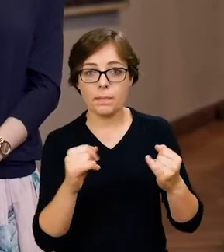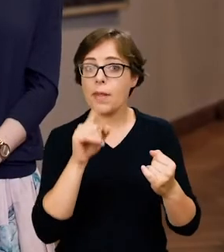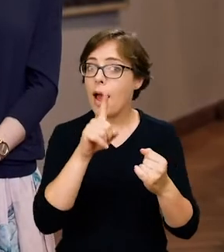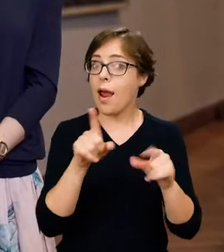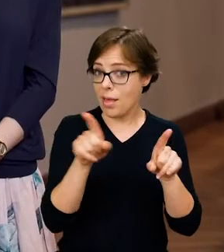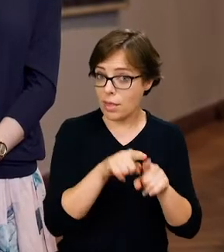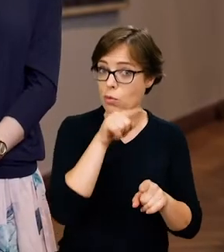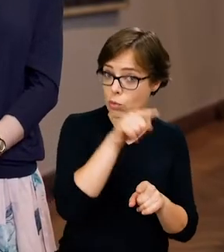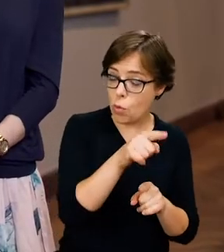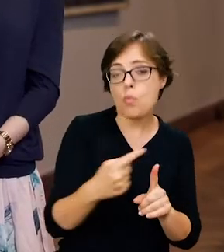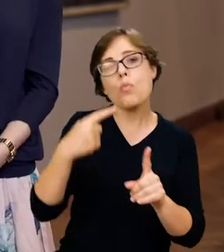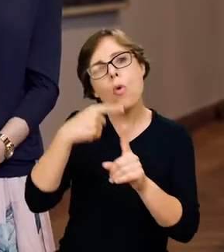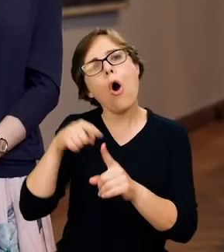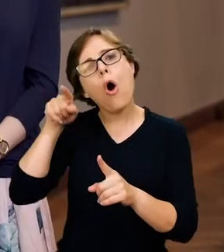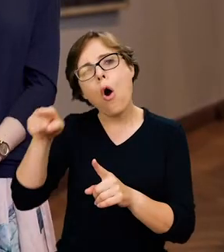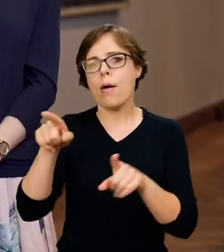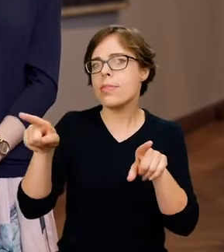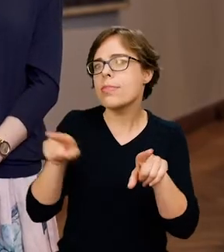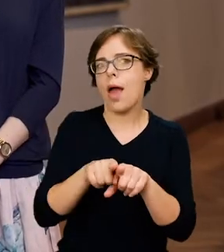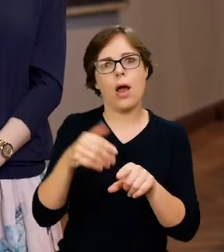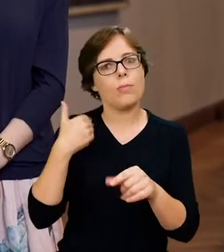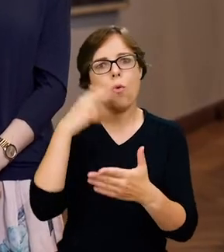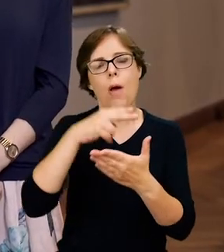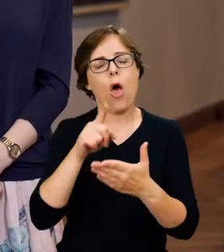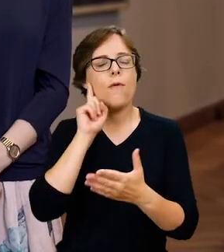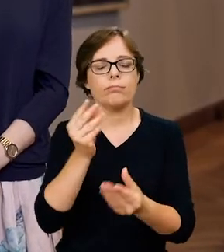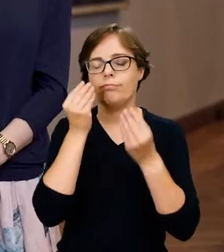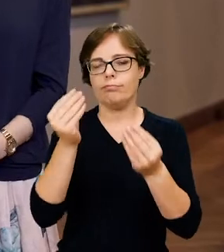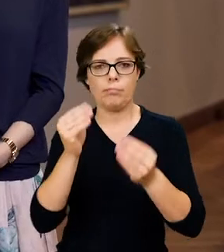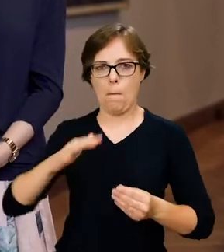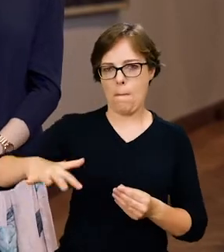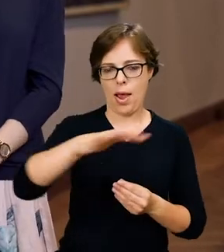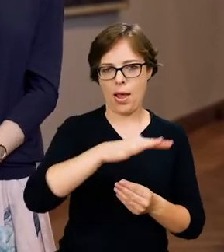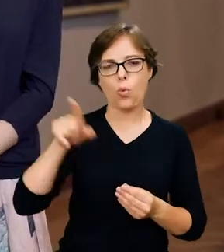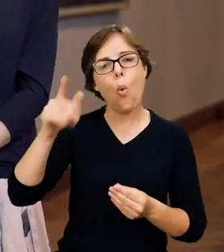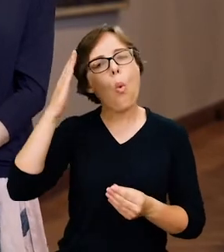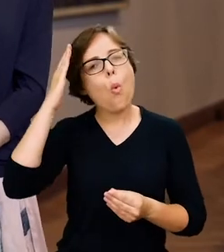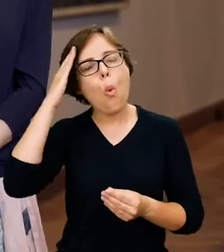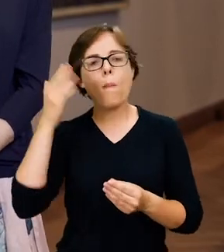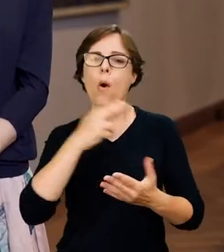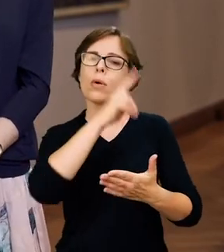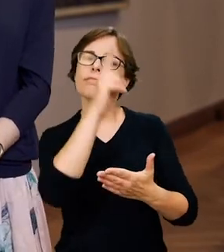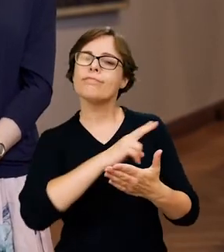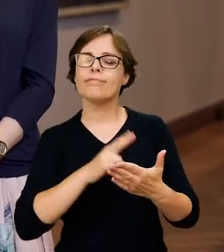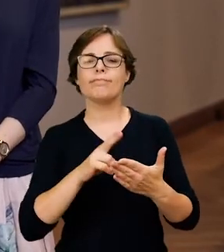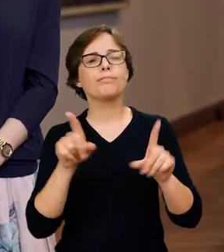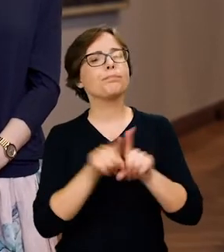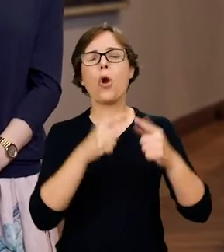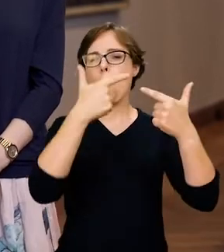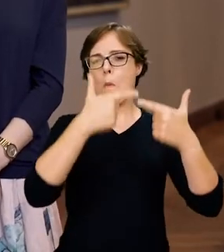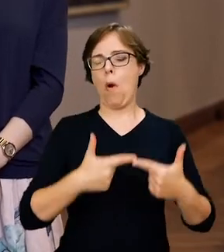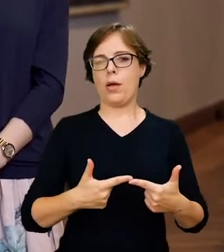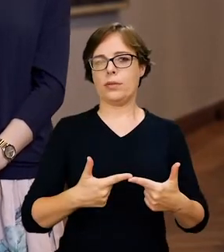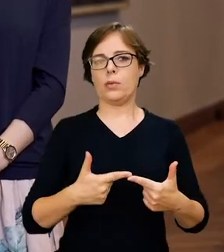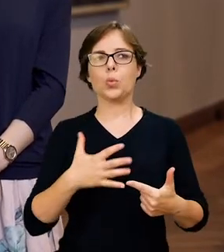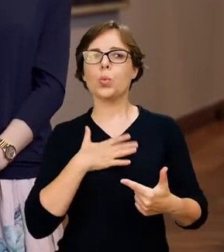poznać jako znakomity pejzażysta, który w poetycki sposób potrafił odczuwać